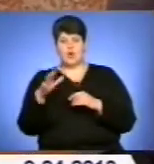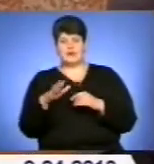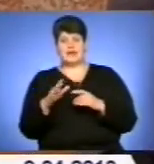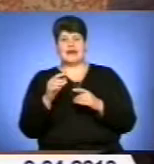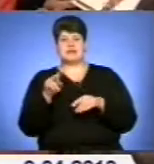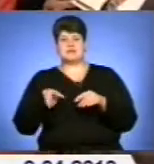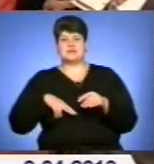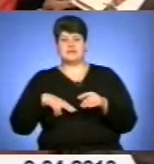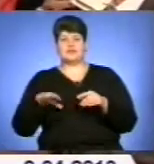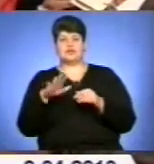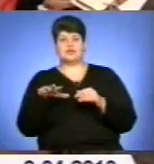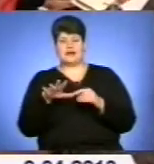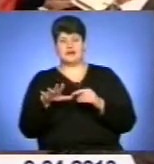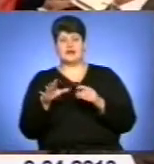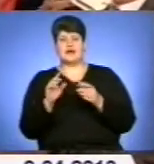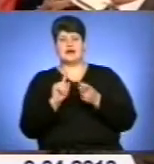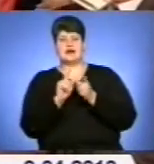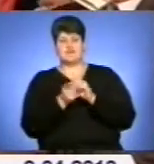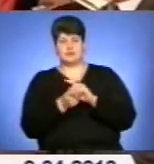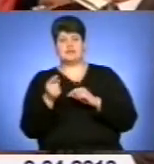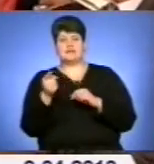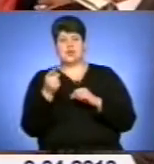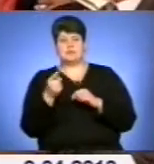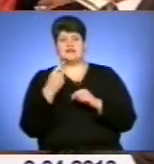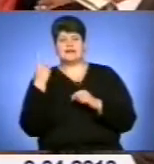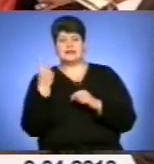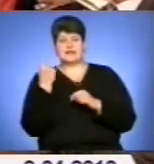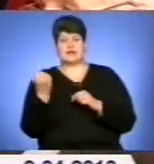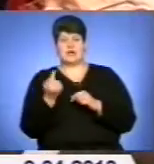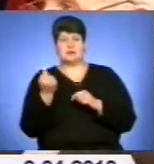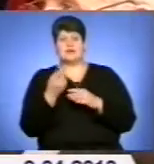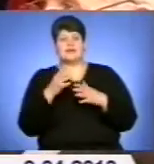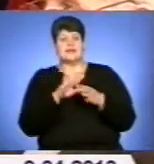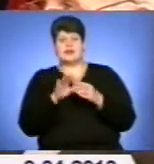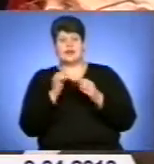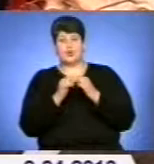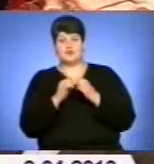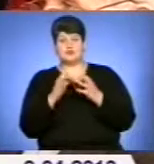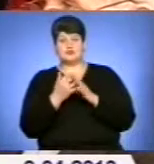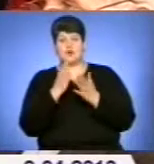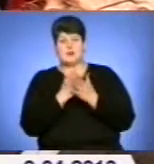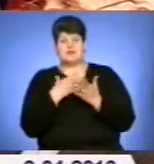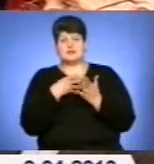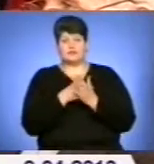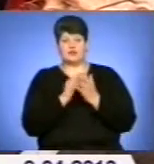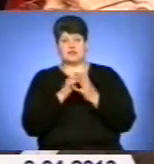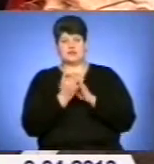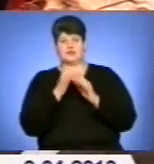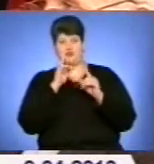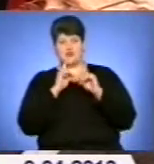реформи. Тернопільщина – одна із небагатьох в країні область, де чи не кожне село має свою сільську раду.